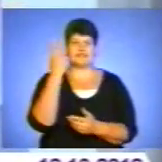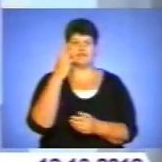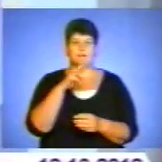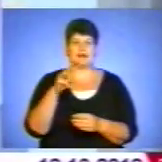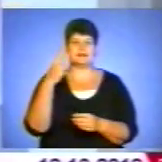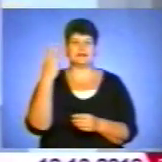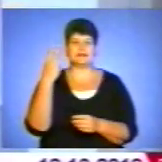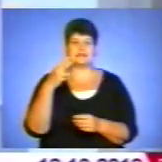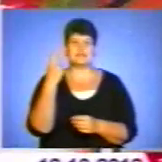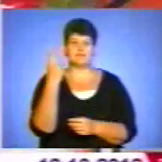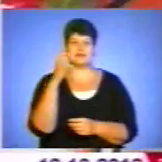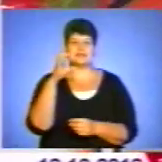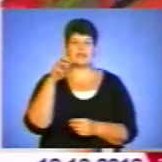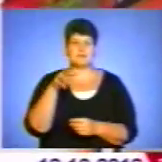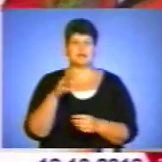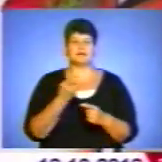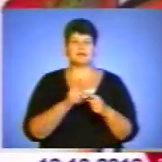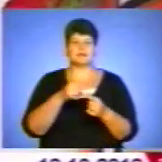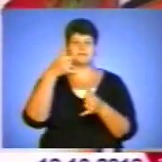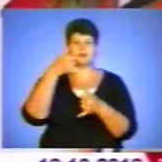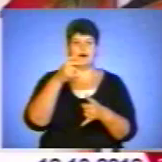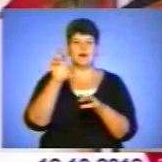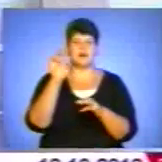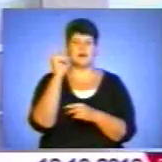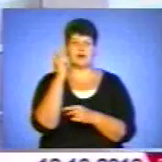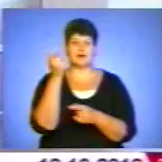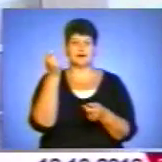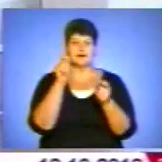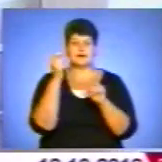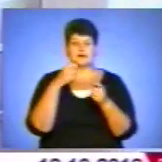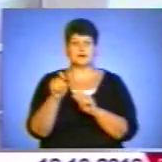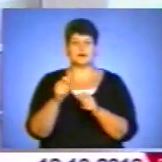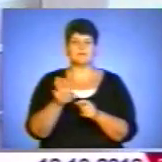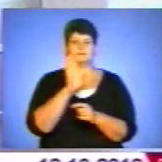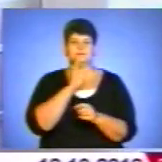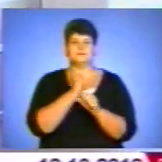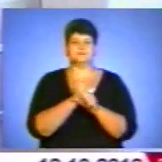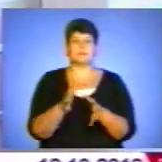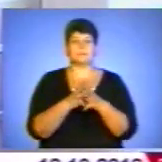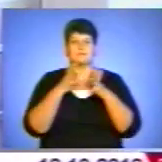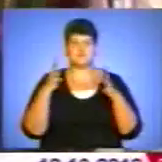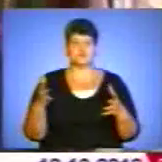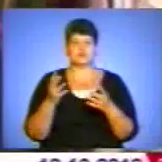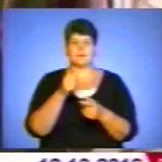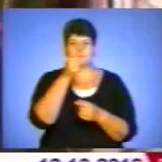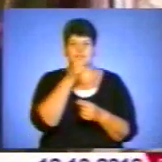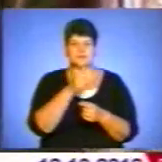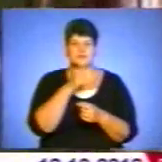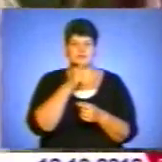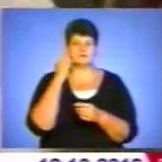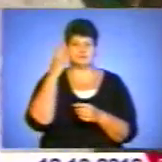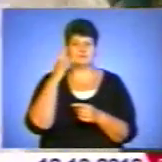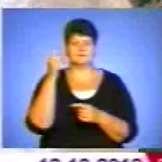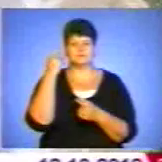тридцять два сантиметри. Така висота ляльки. Майстриня працювала над нею більше місяця, хоча ідея створення виникла ще навесні.